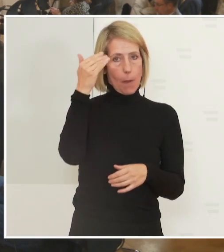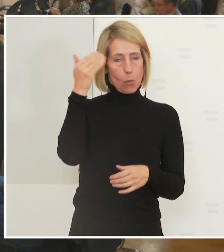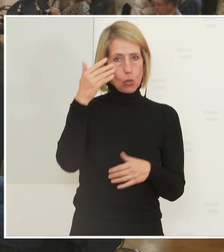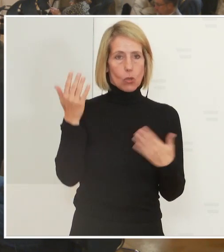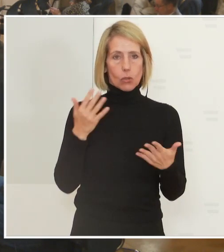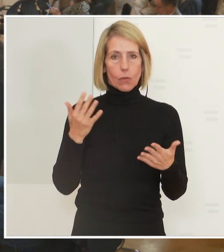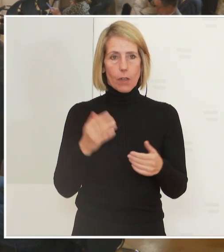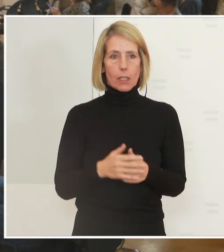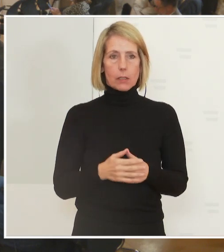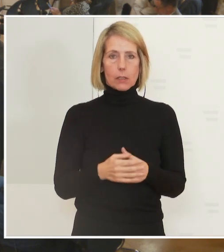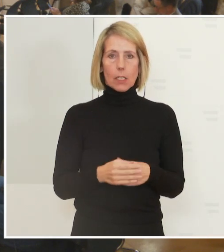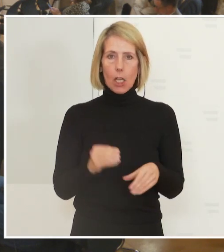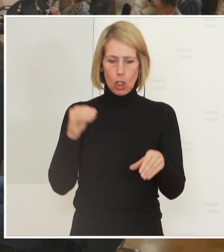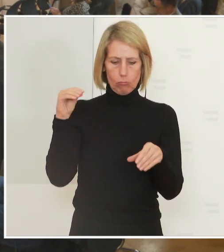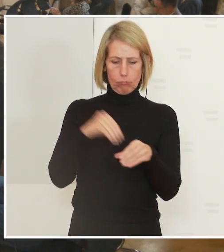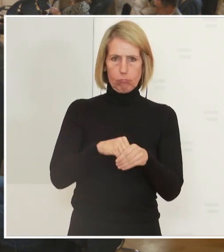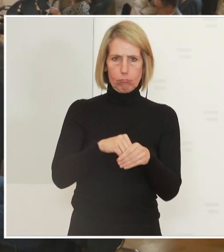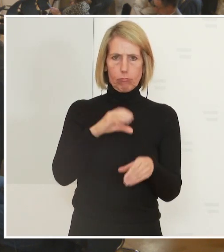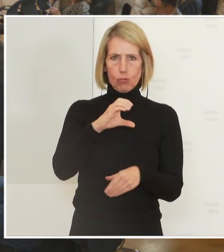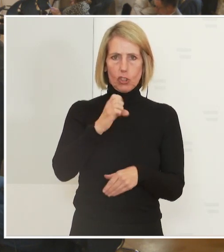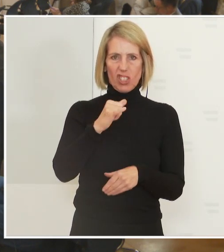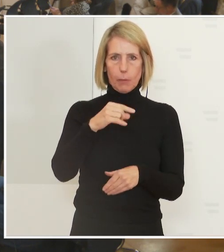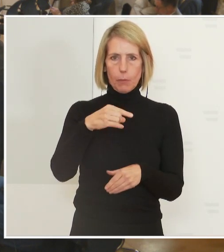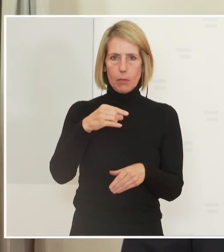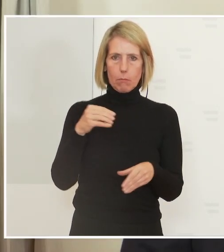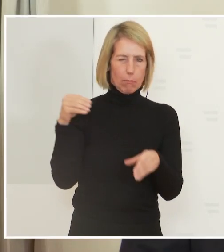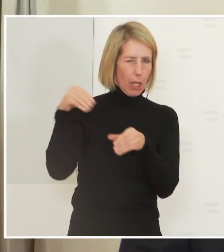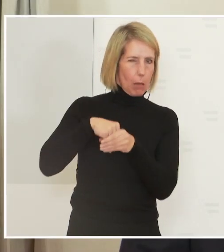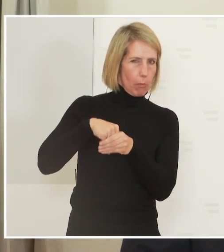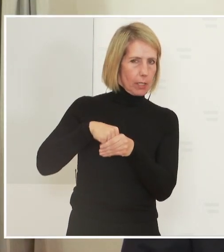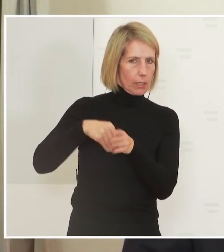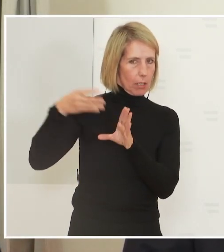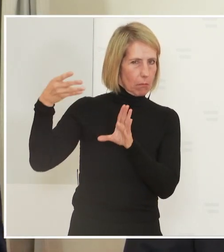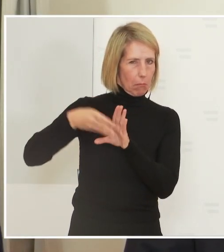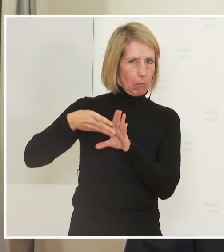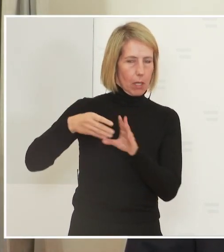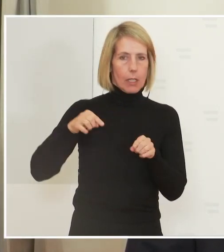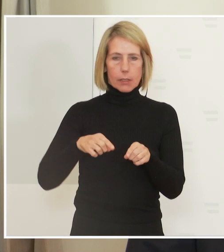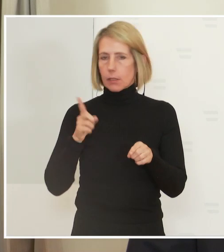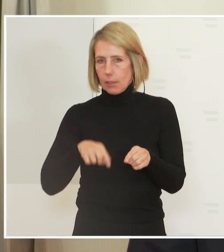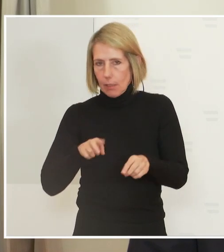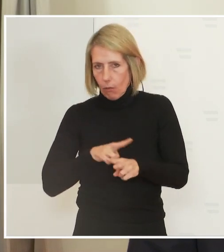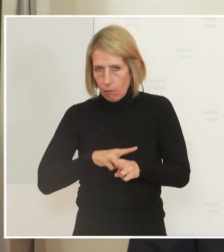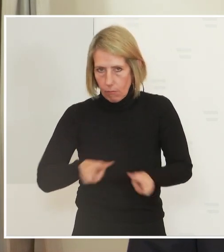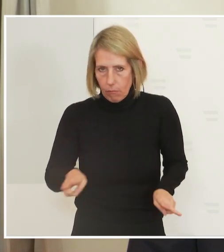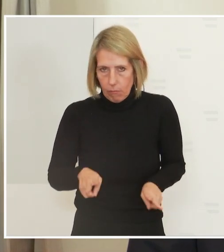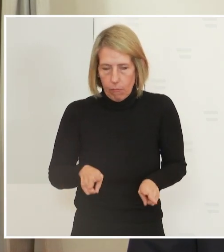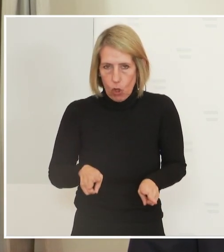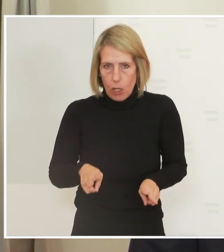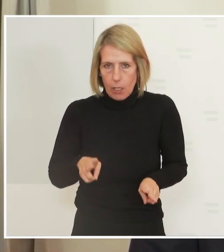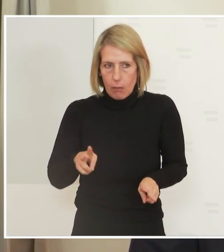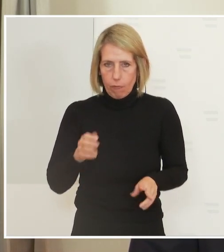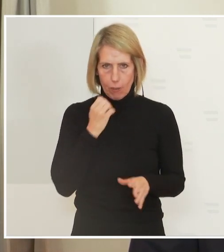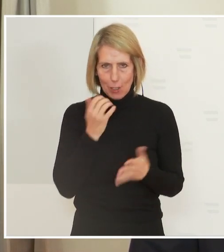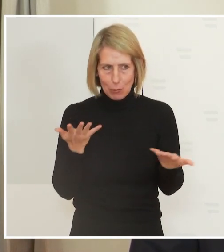dass ein Chip implantiert wird, warum auch immer. Und auch das ist natürlich völlig falsch. Es gibt aber auch